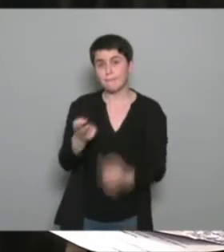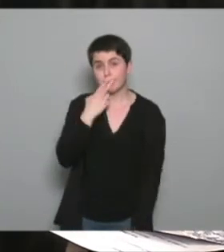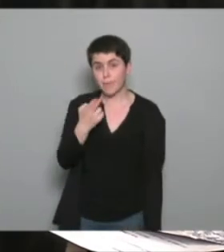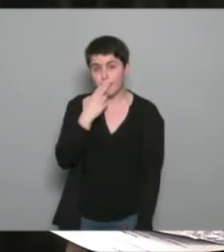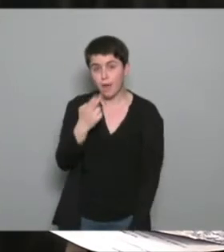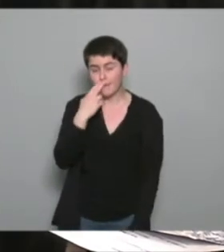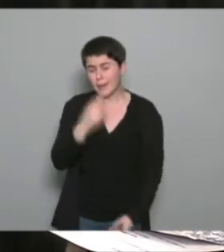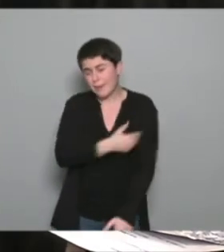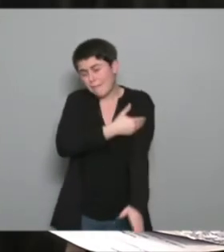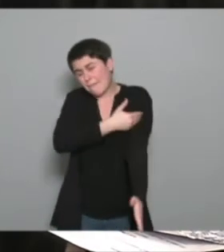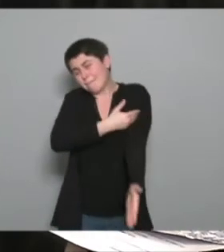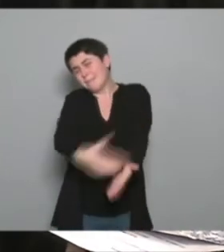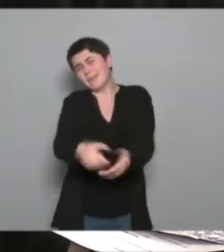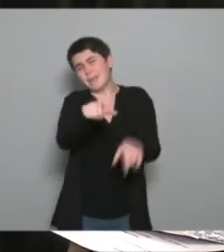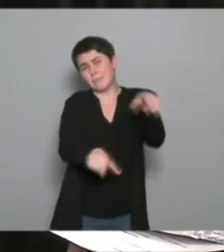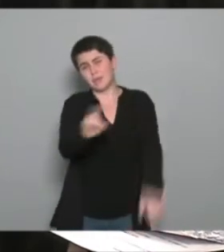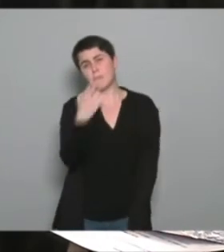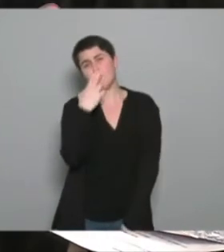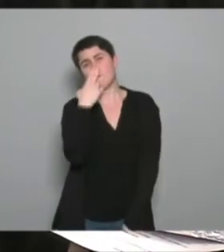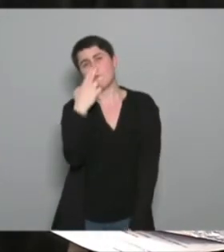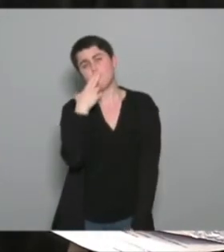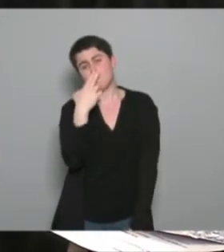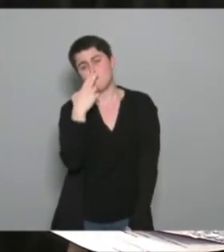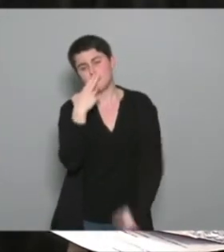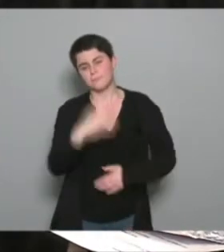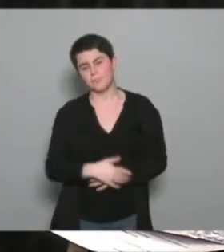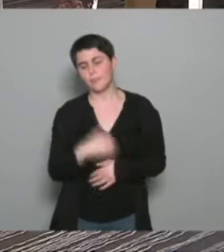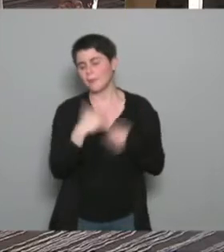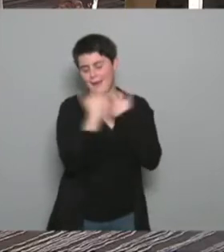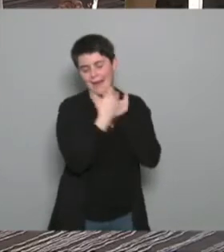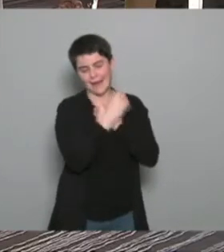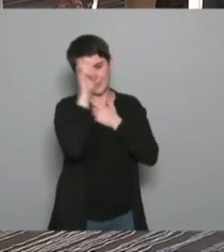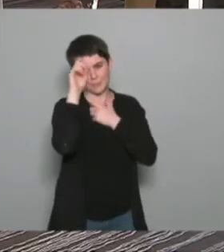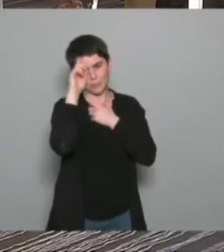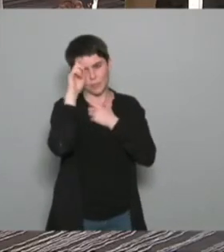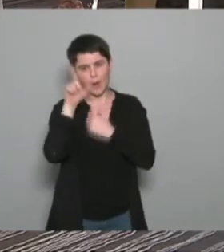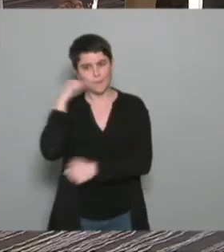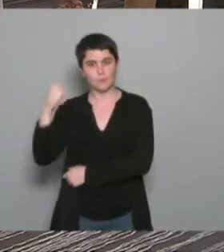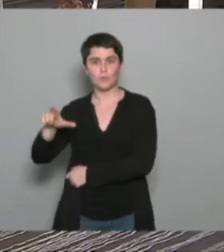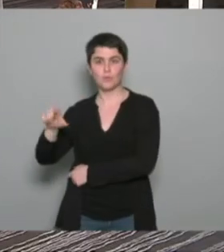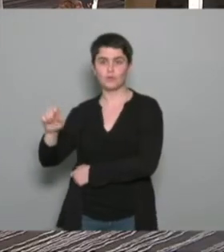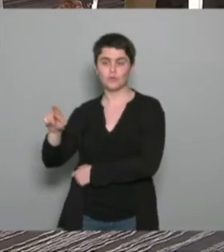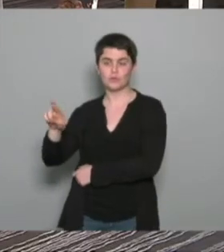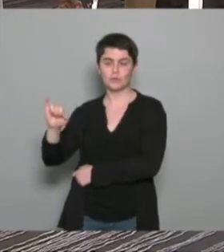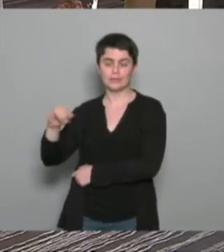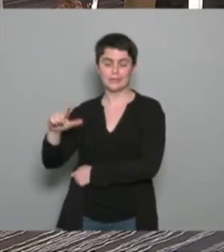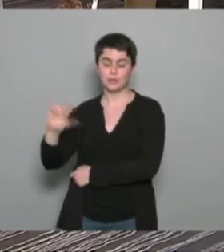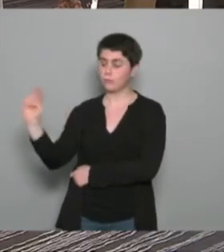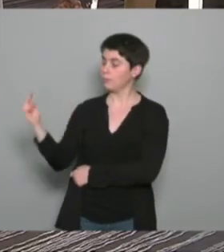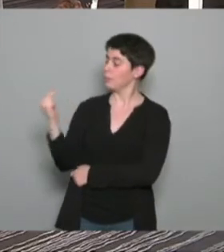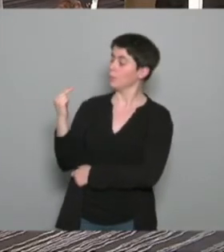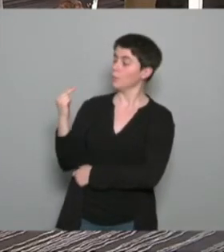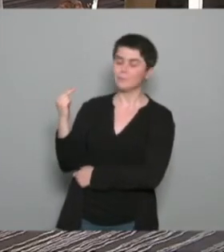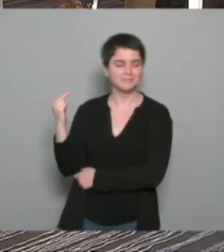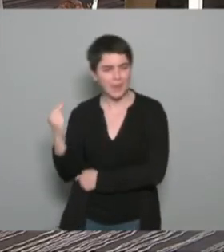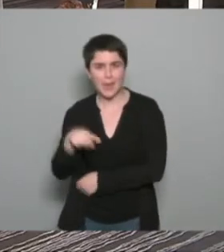qui achètent des je plaisante parce que j'ai mon monsieur le grill qui me regarde mais qui achètent des